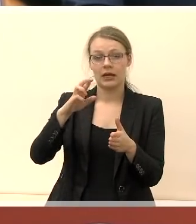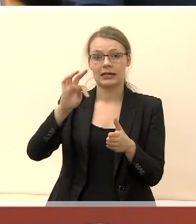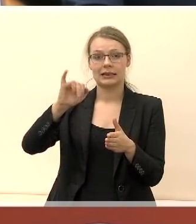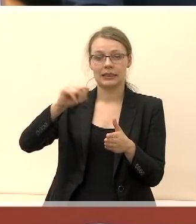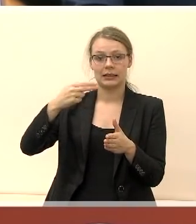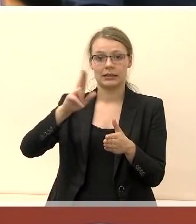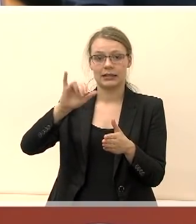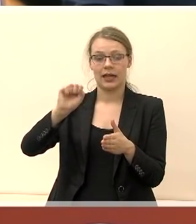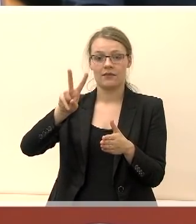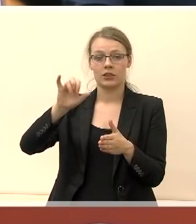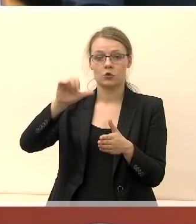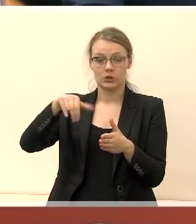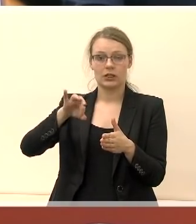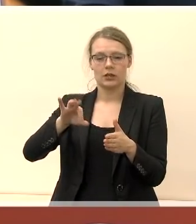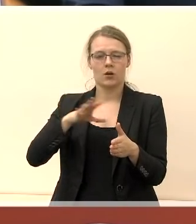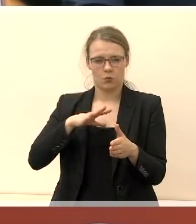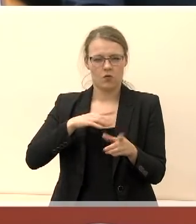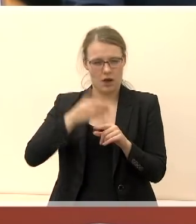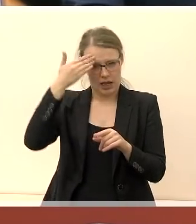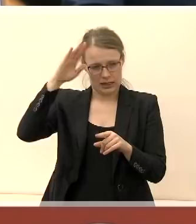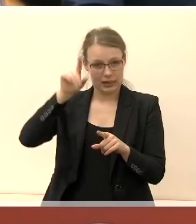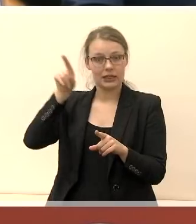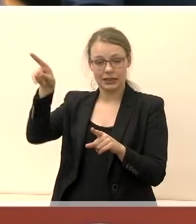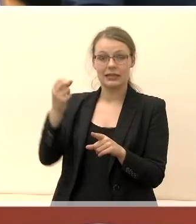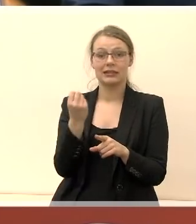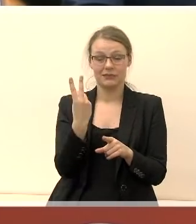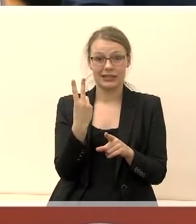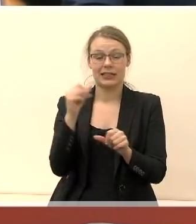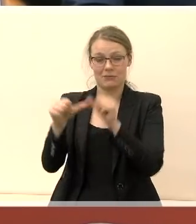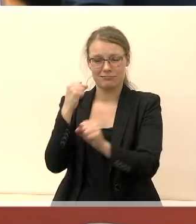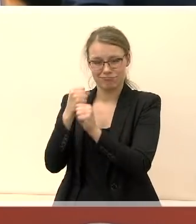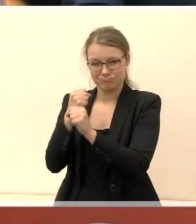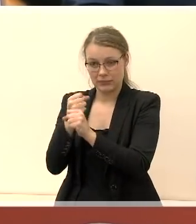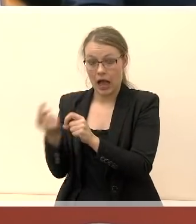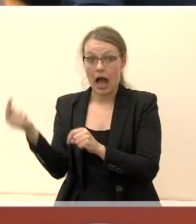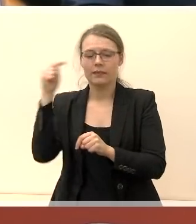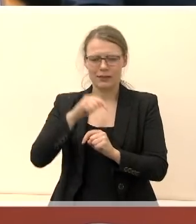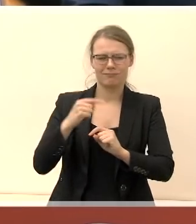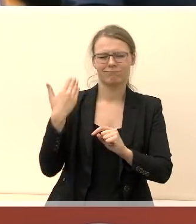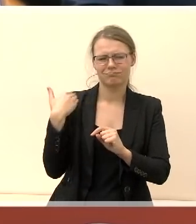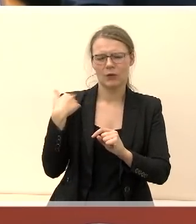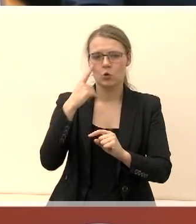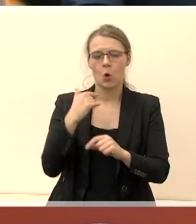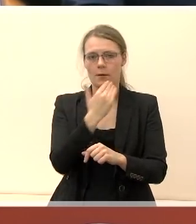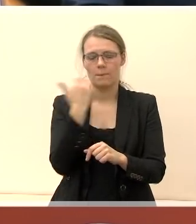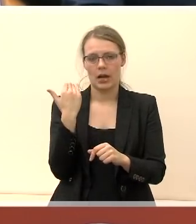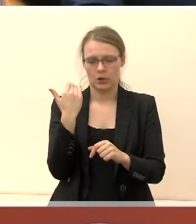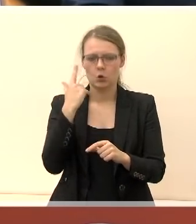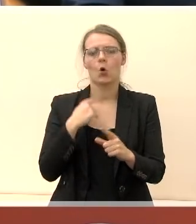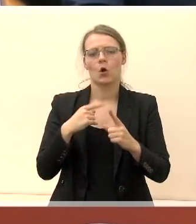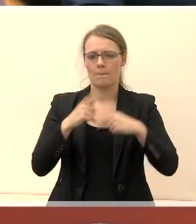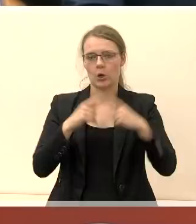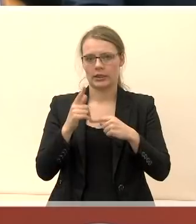kada jis buvo išvykęs į Jairį, 12 metų ten išdirbo, sugrįžo atgal, pasiprašė pas mus į partiją ir nori dalyvoti politikoje.